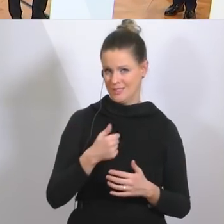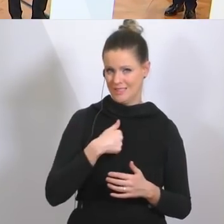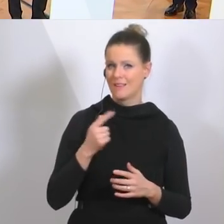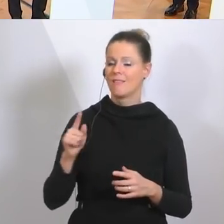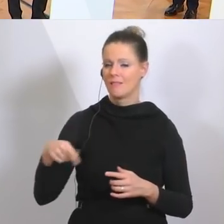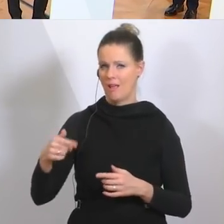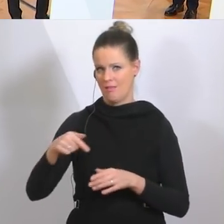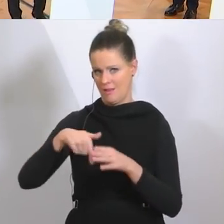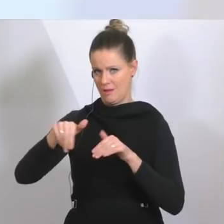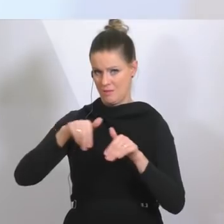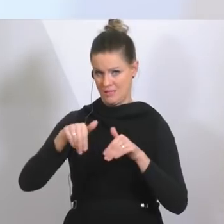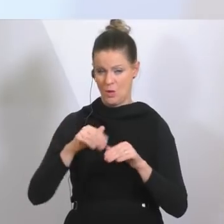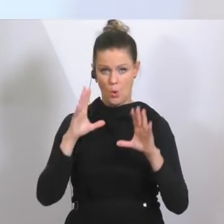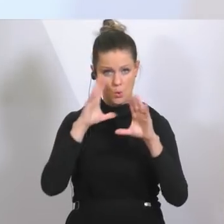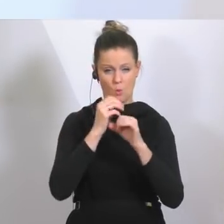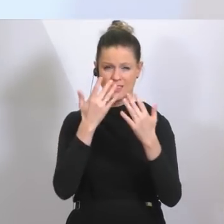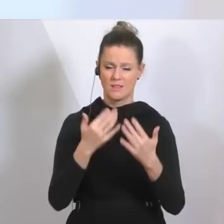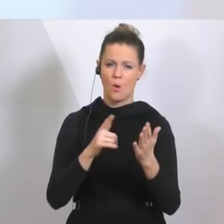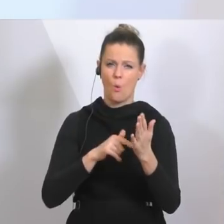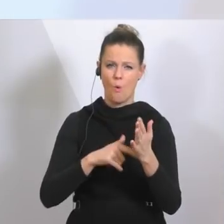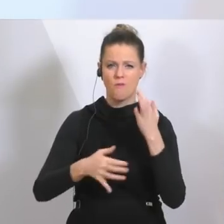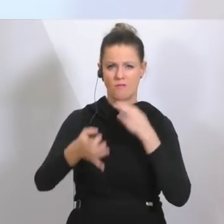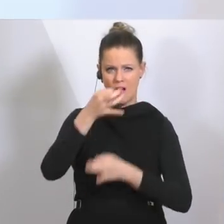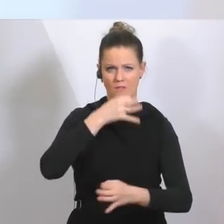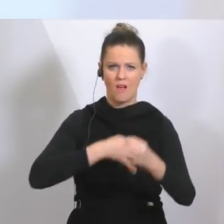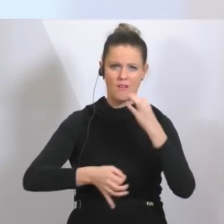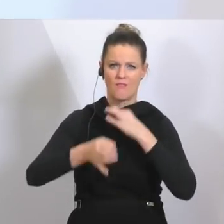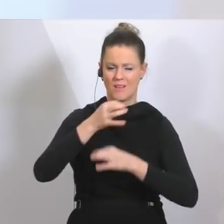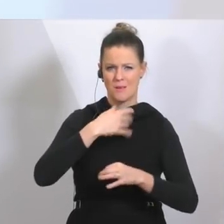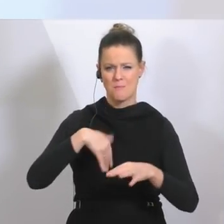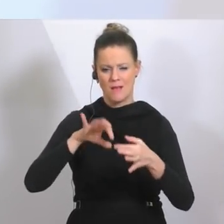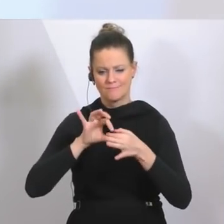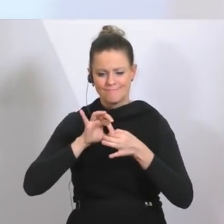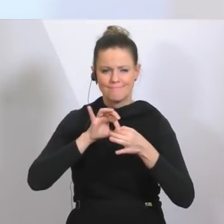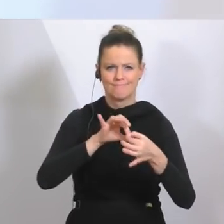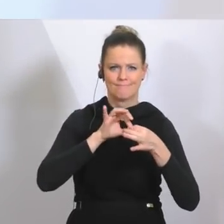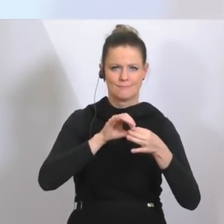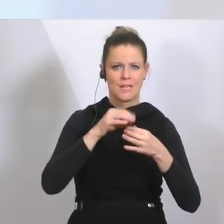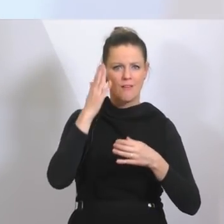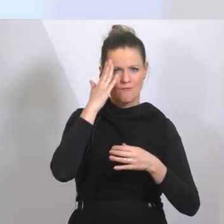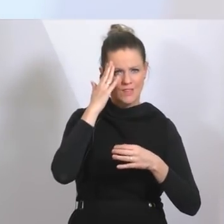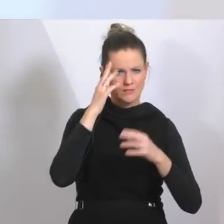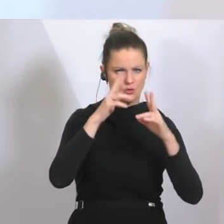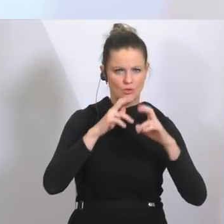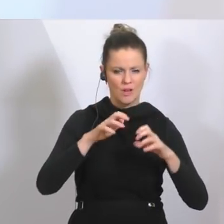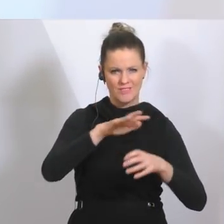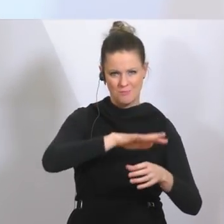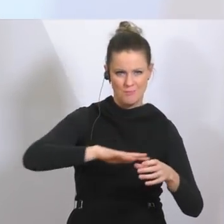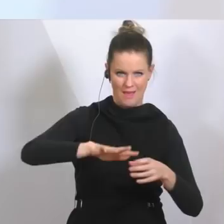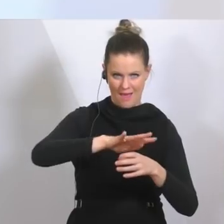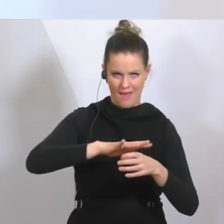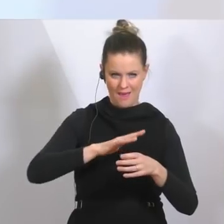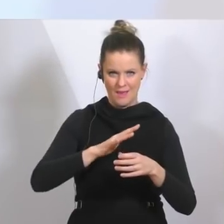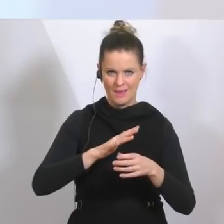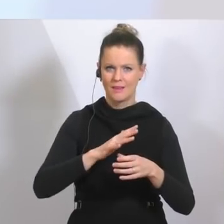Dunkelziffer. Das ist eine Frage, die immer wieder gestellt wird und die geht schon fast in den wissenschaftlichen Bereich hinein. Ich durfte mich da ein bisschen